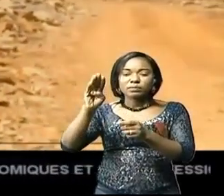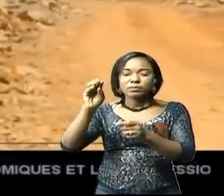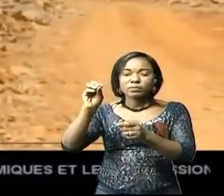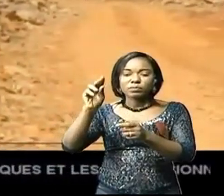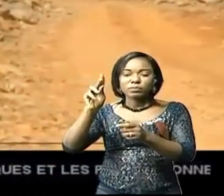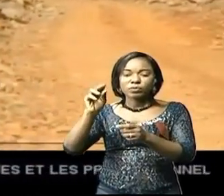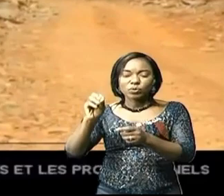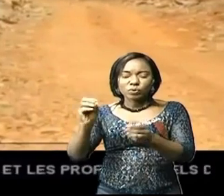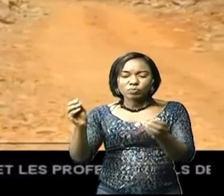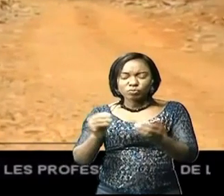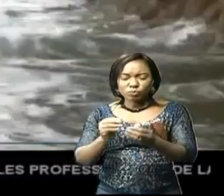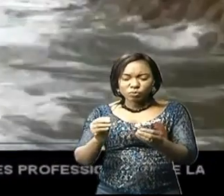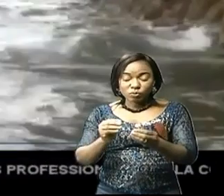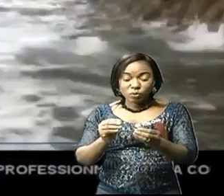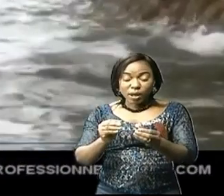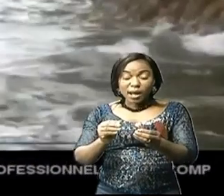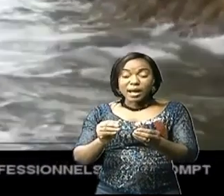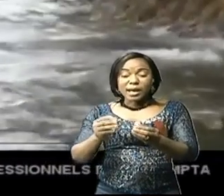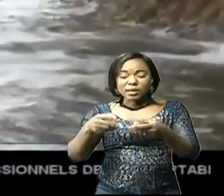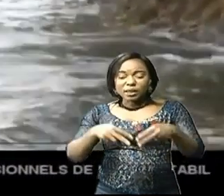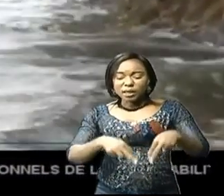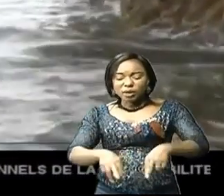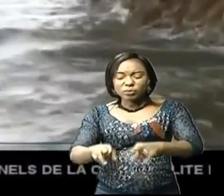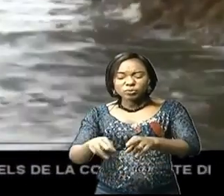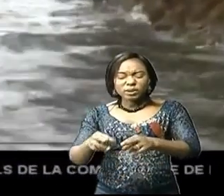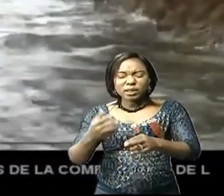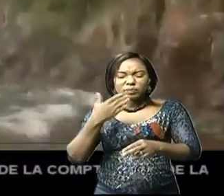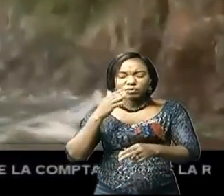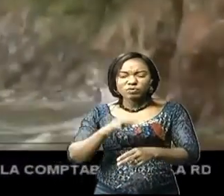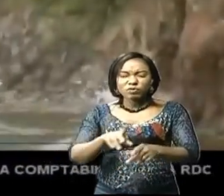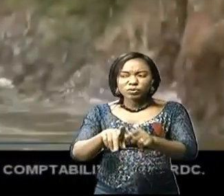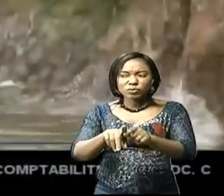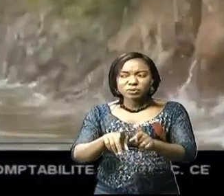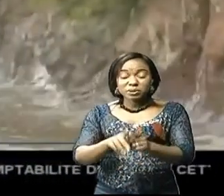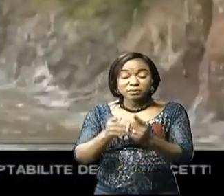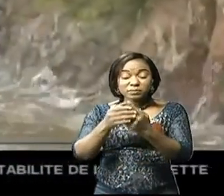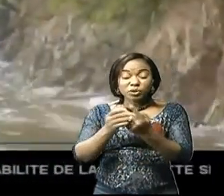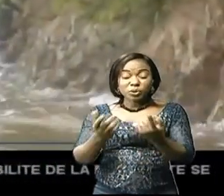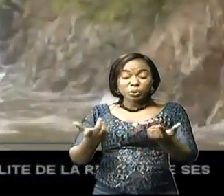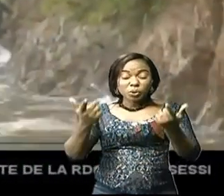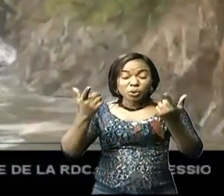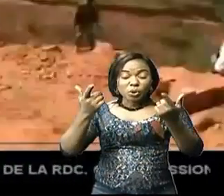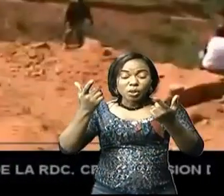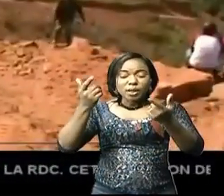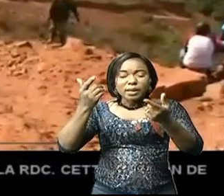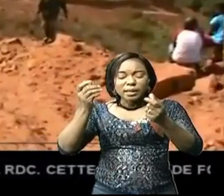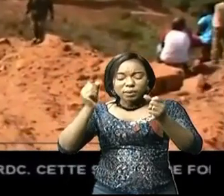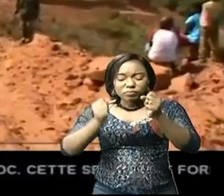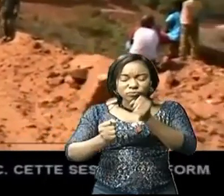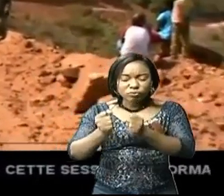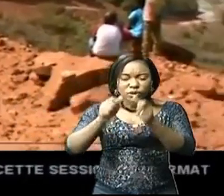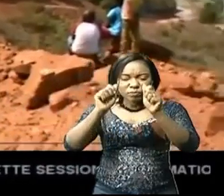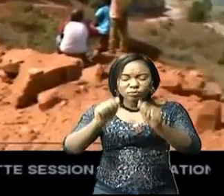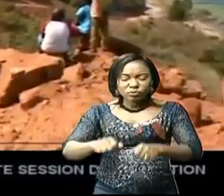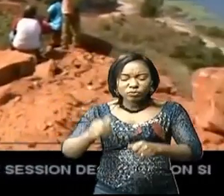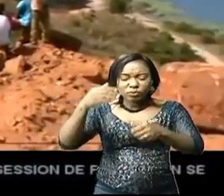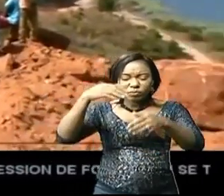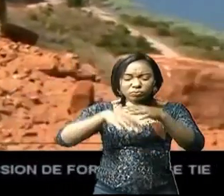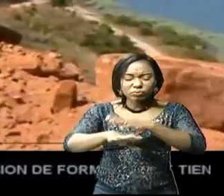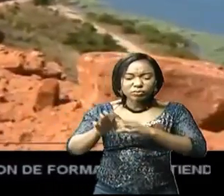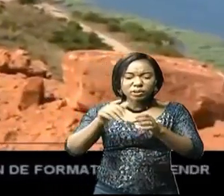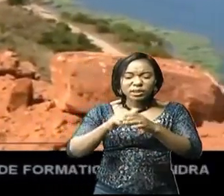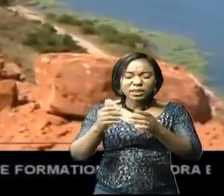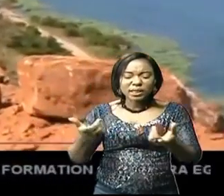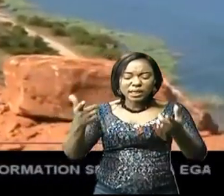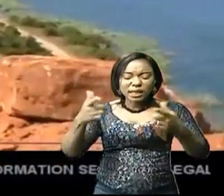dans les eaux du Latanganyika comme c'était le cas il y a quelques mois. Quelques travaux sont en cours au même moment que l'office de route évolue avec